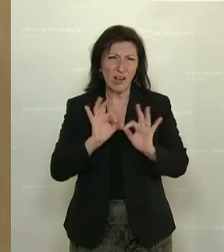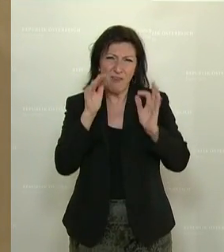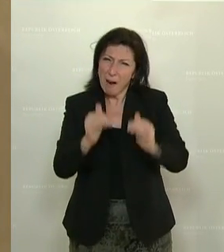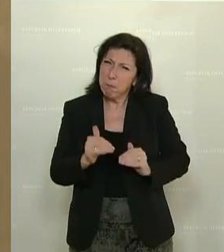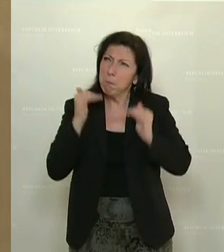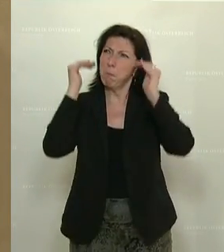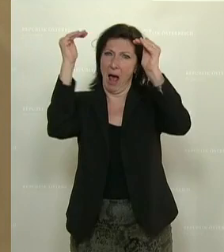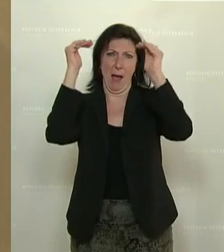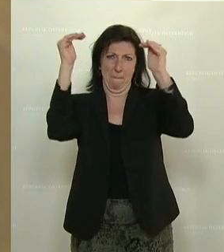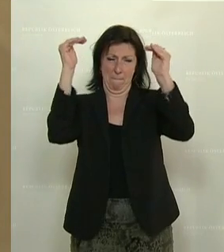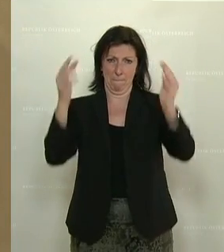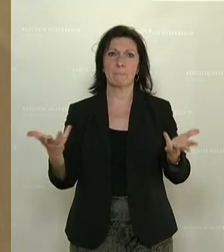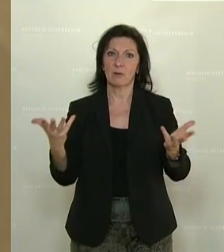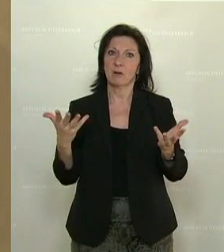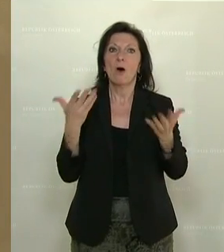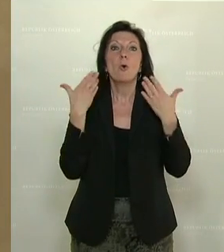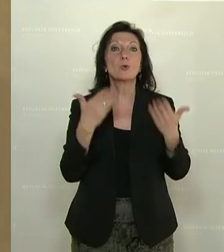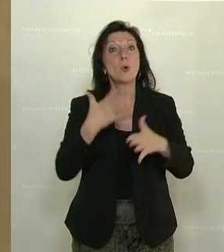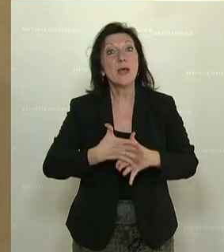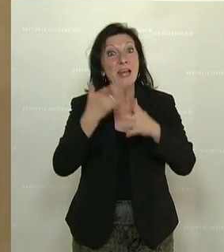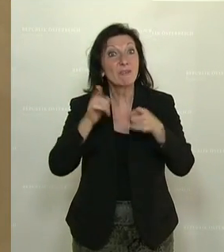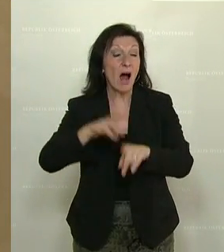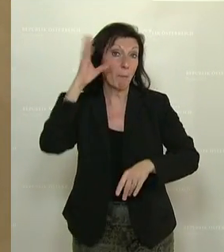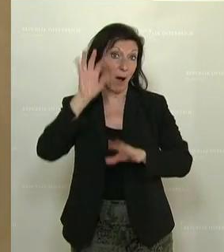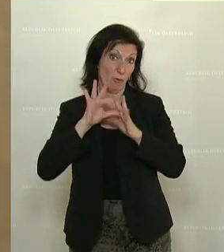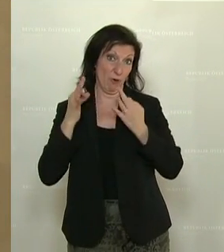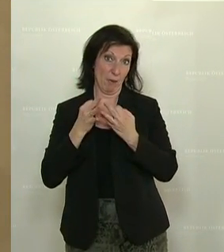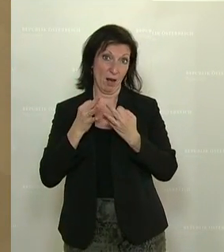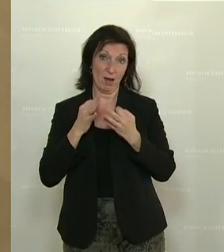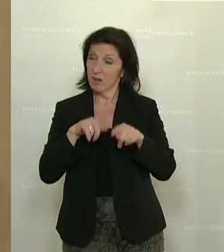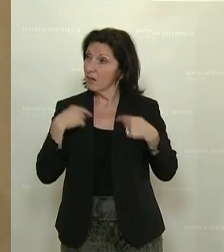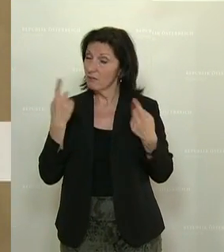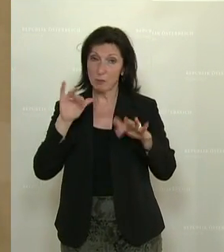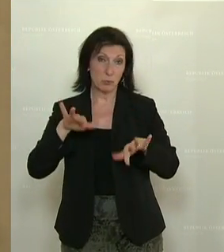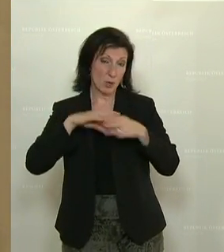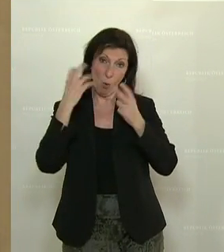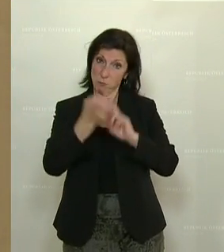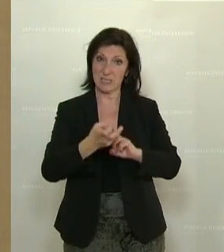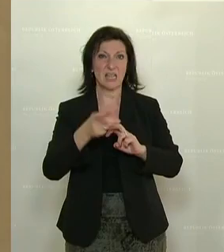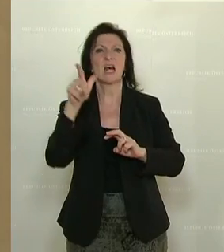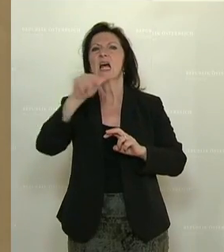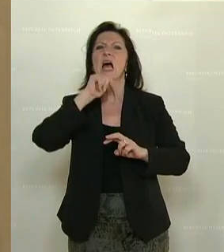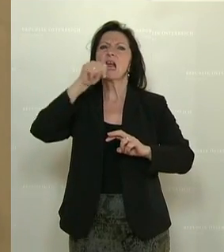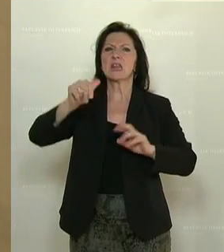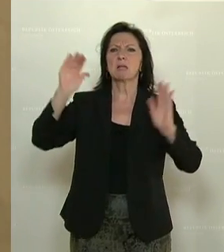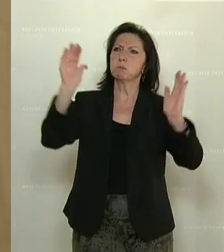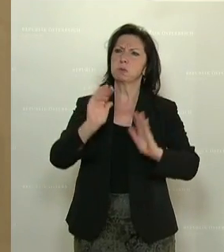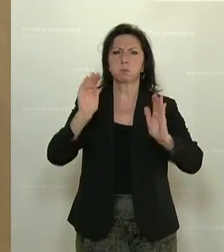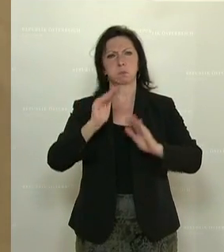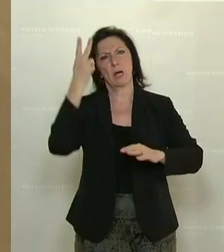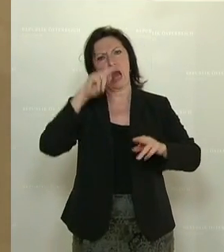das schafft auch den Erhalt der bäuerlichen Familienbetriebe. Setzen wir es um, in keiner abgespeckten Version, Herr Bundesminister Anschober,